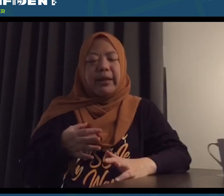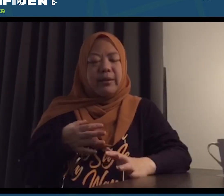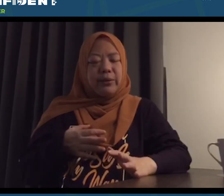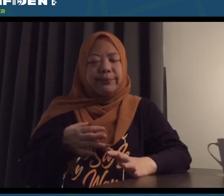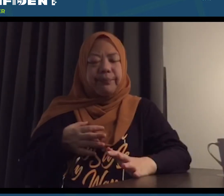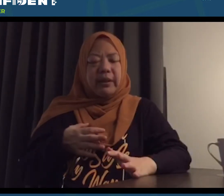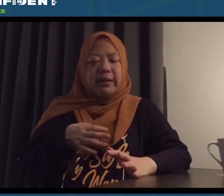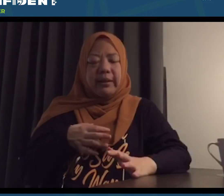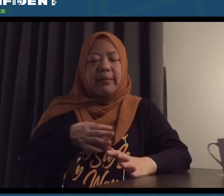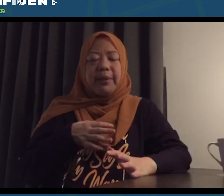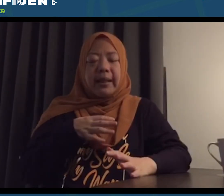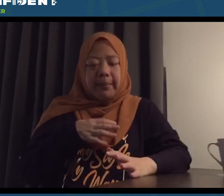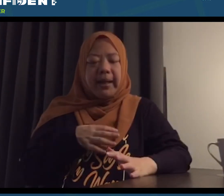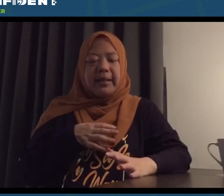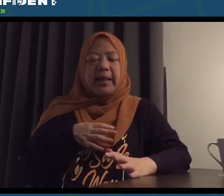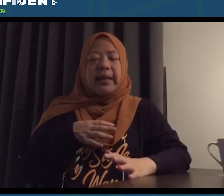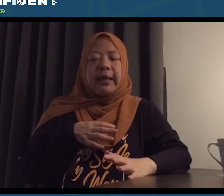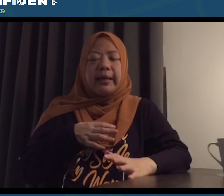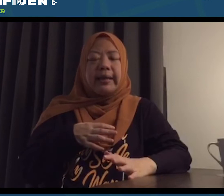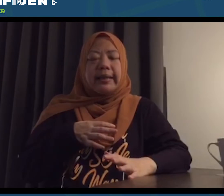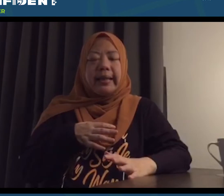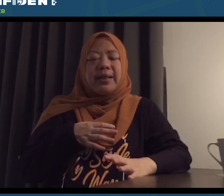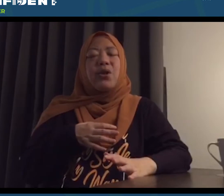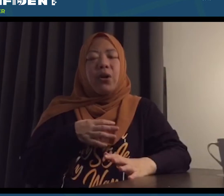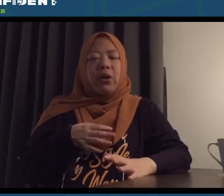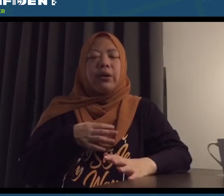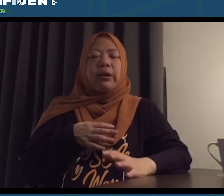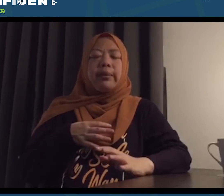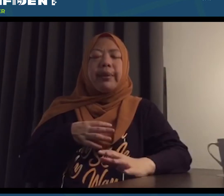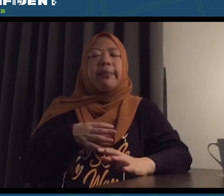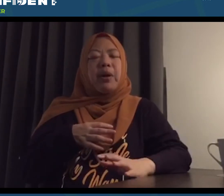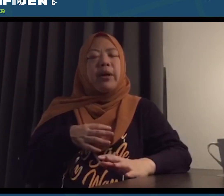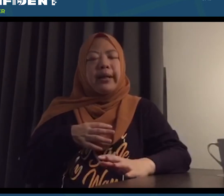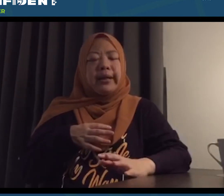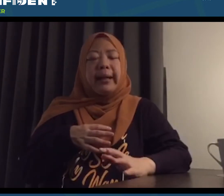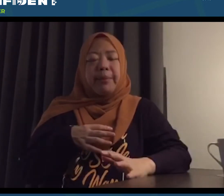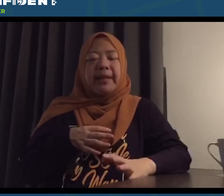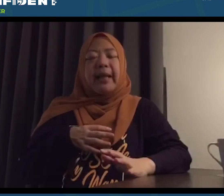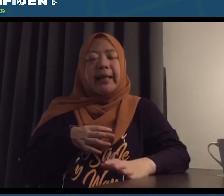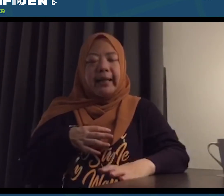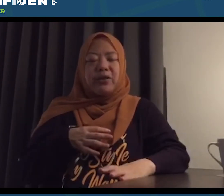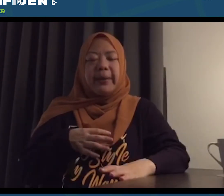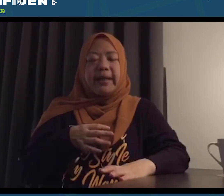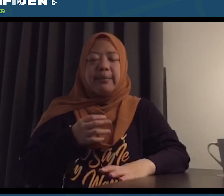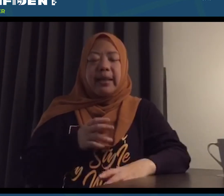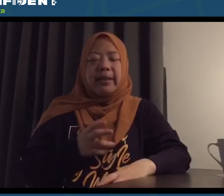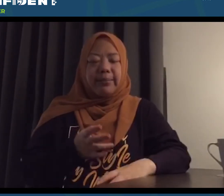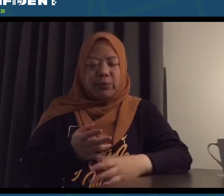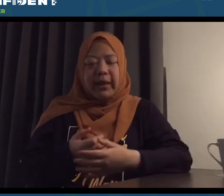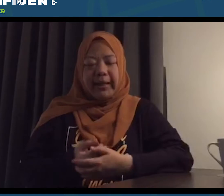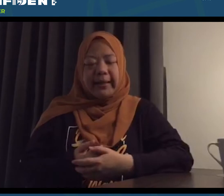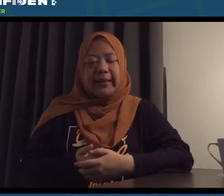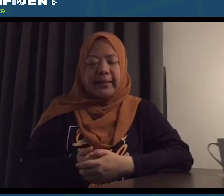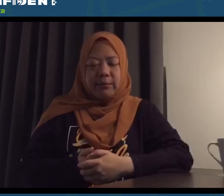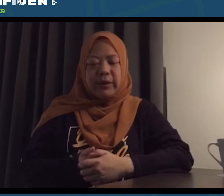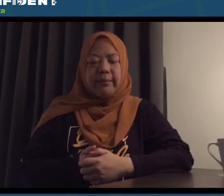saya liputan itu rata-rata hampir sama, hanya saja di-install beberapa dengan pembaca layar, supaya saya bisa tetap